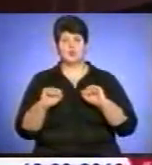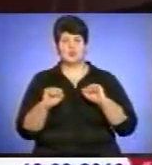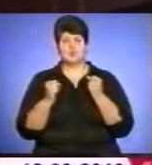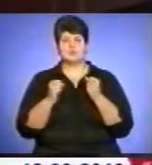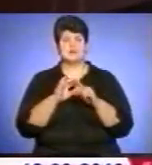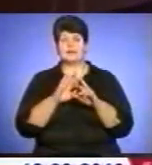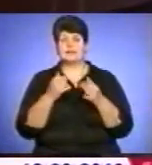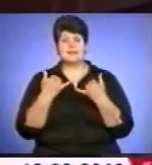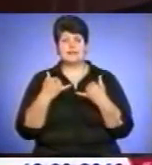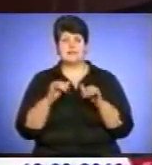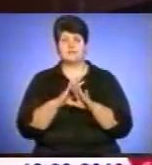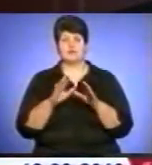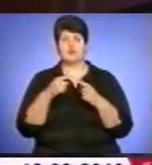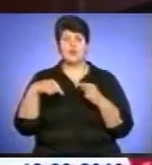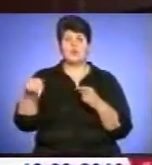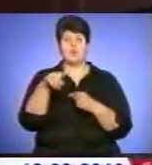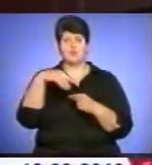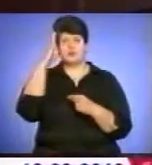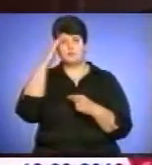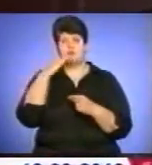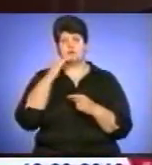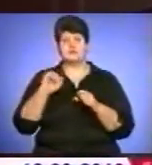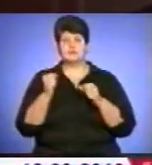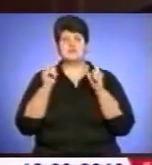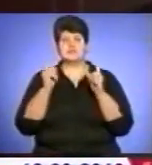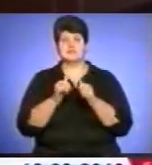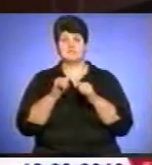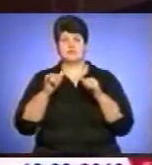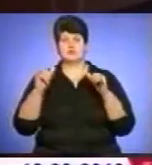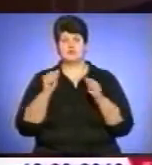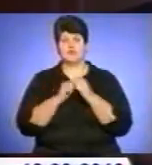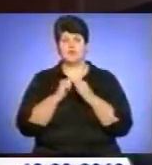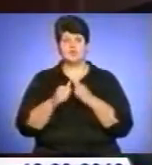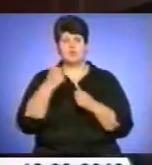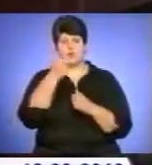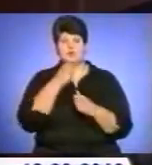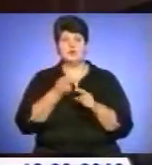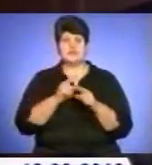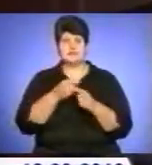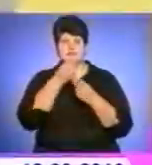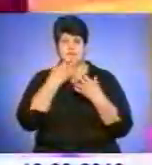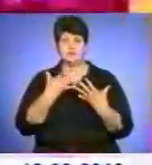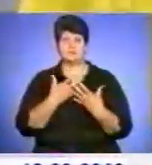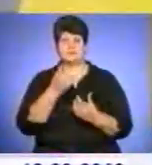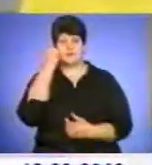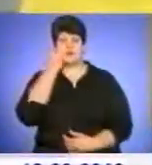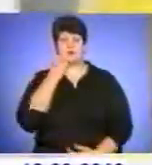це не дивно, коло батькових друзів лише зростає з кожним роком. І це файно. Дякую термополяру.